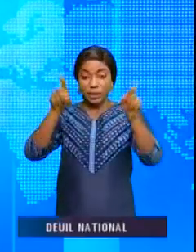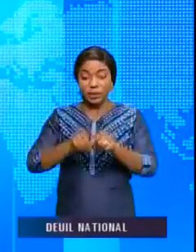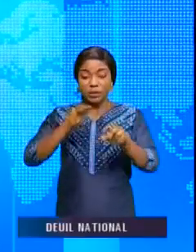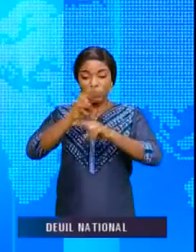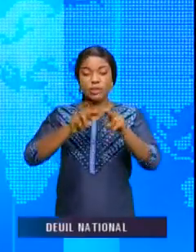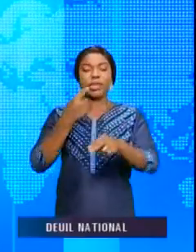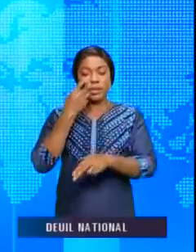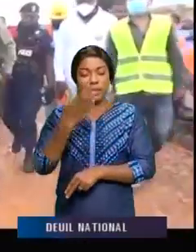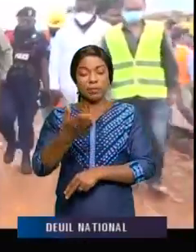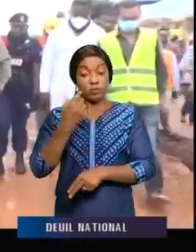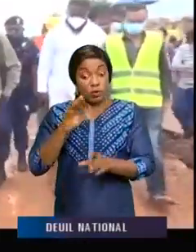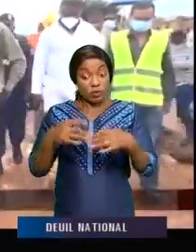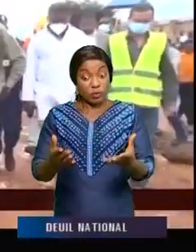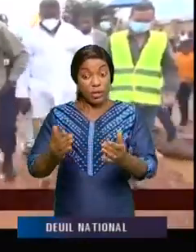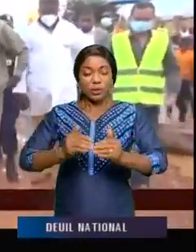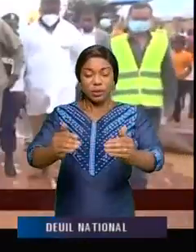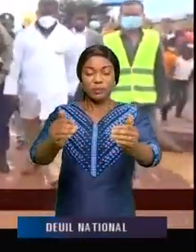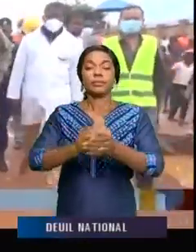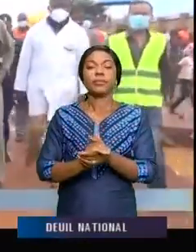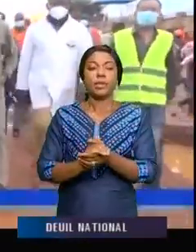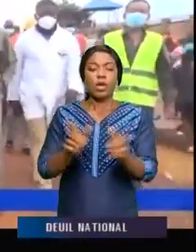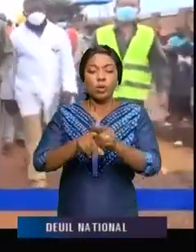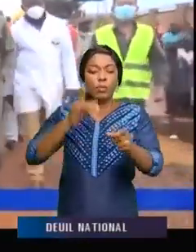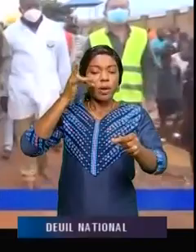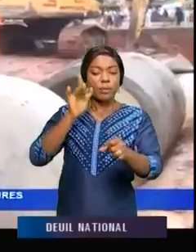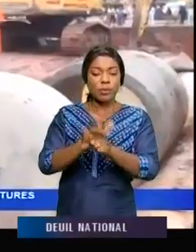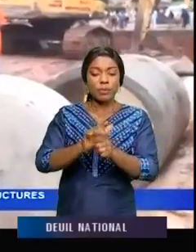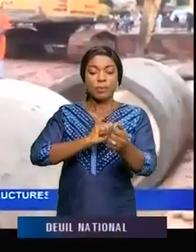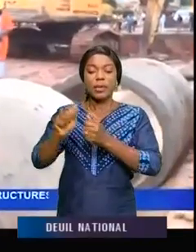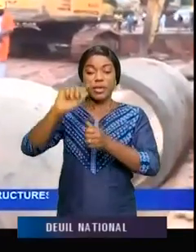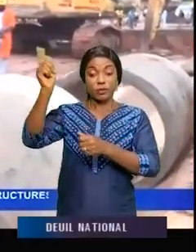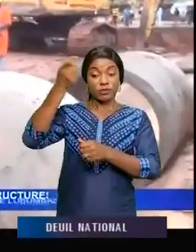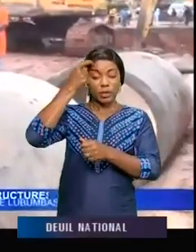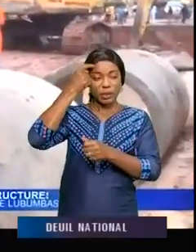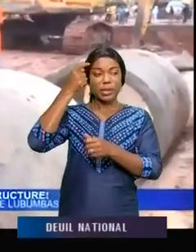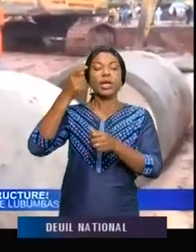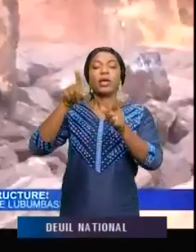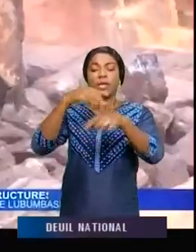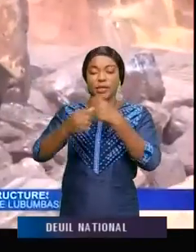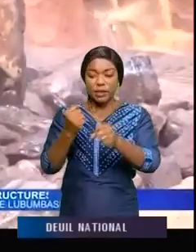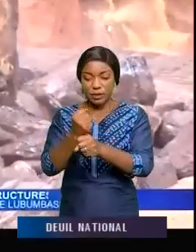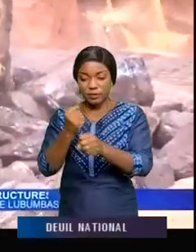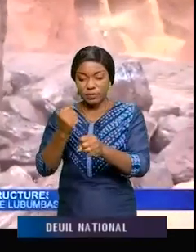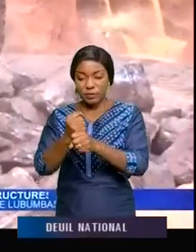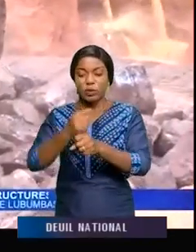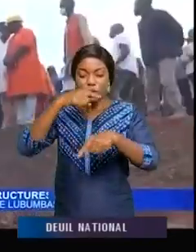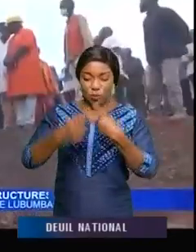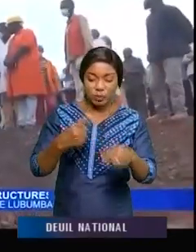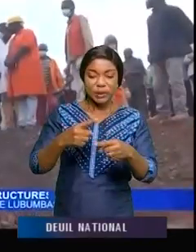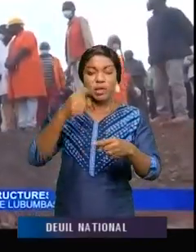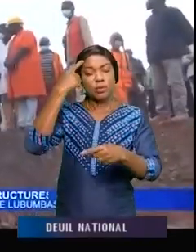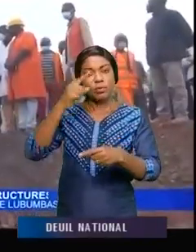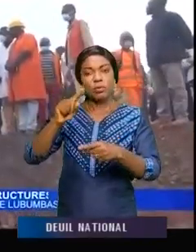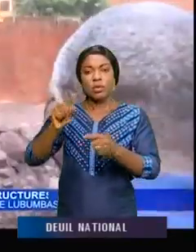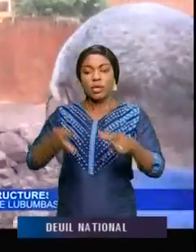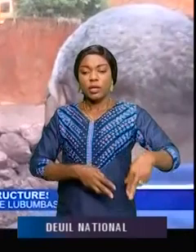reportage. Compromis par le gouverneur Jacques Aboulakatué lors de sa descente sur les lieux, les travaux ont effectivement démarré sur la